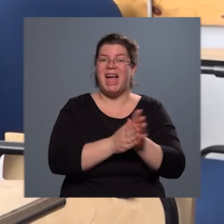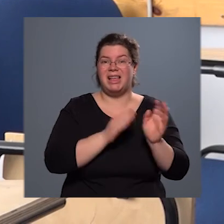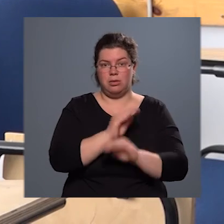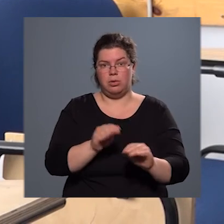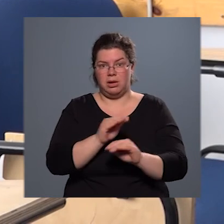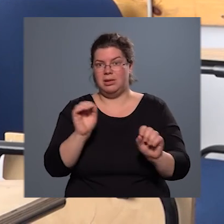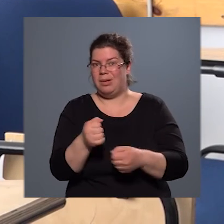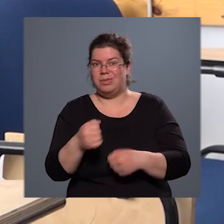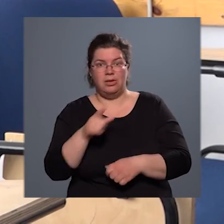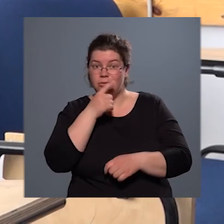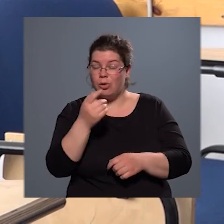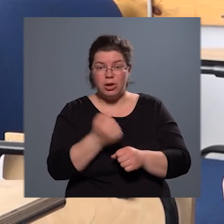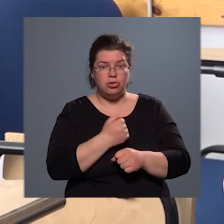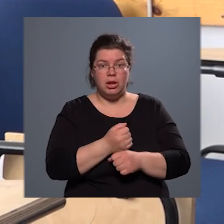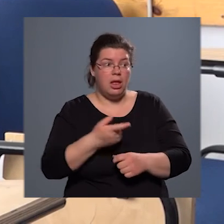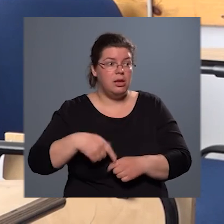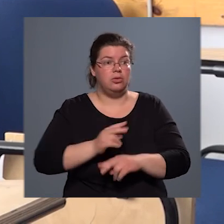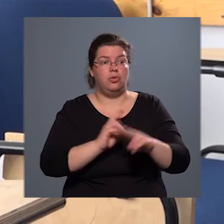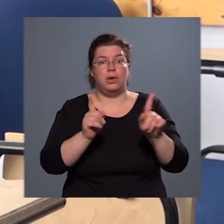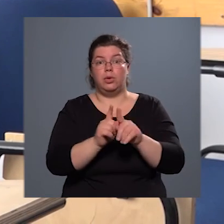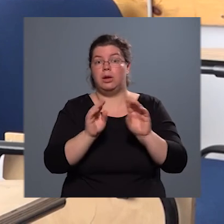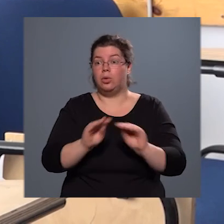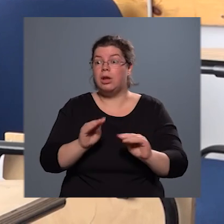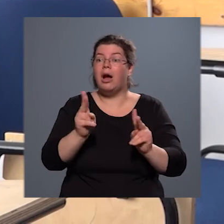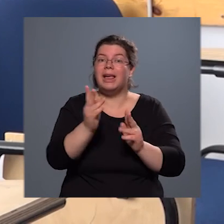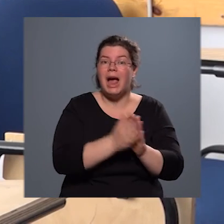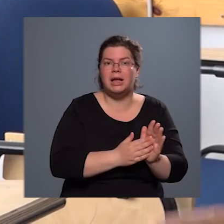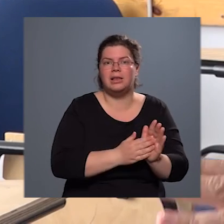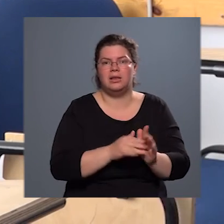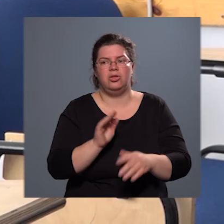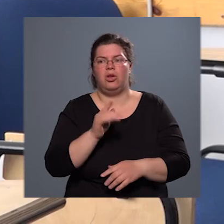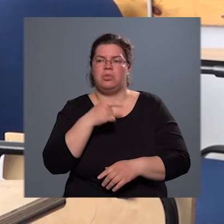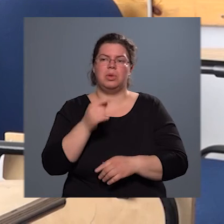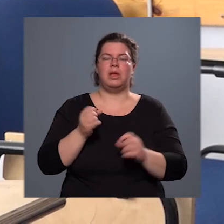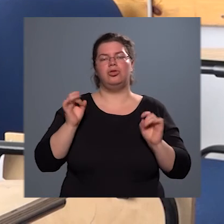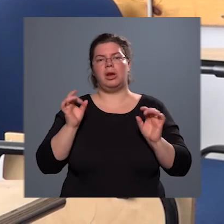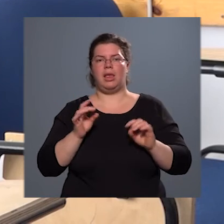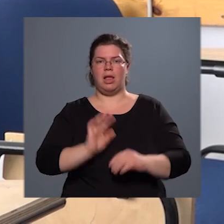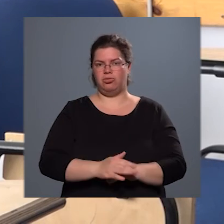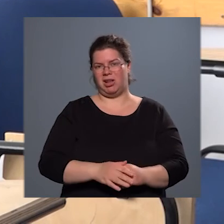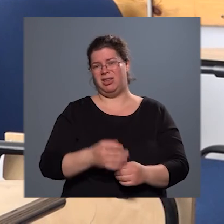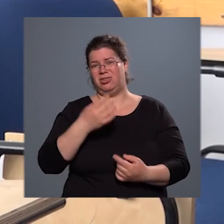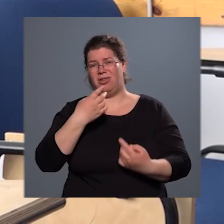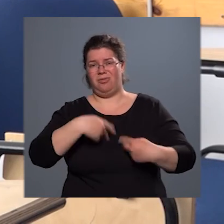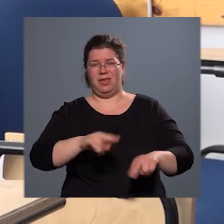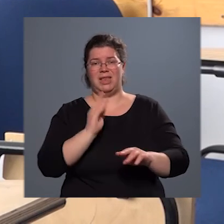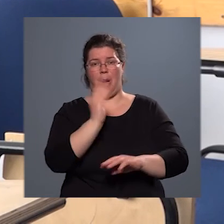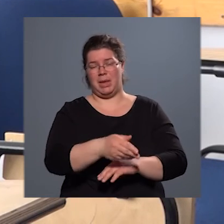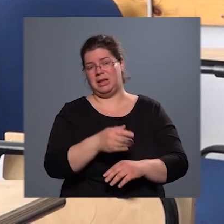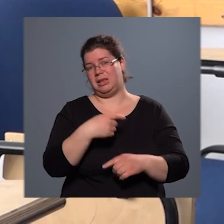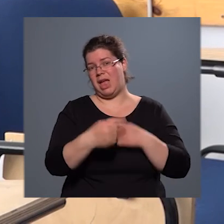biztos, hogy fogja csinálni. Nálunk is van olyan oktató, aki elkezdte, és neki ez nagyon stresszes volt, és visszament az eredeti munkáját